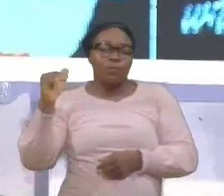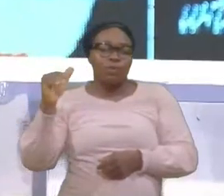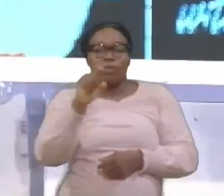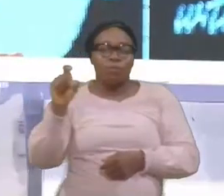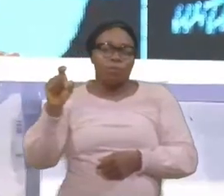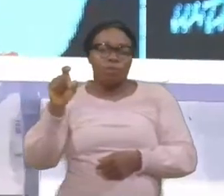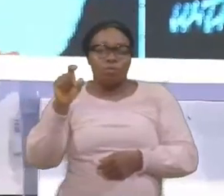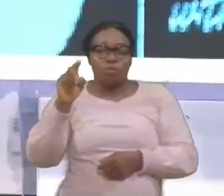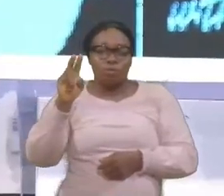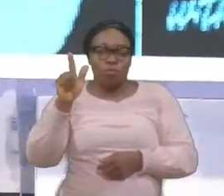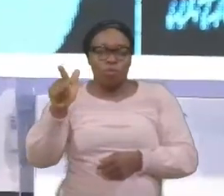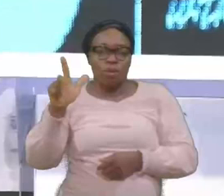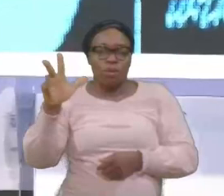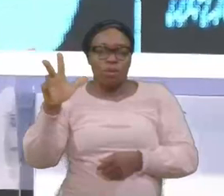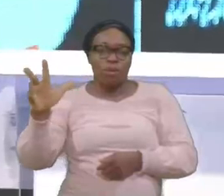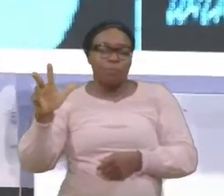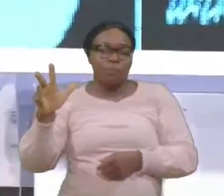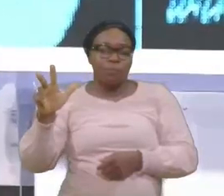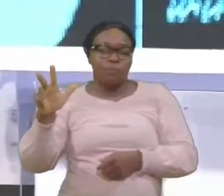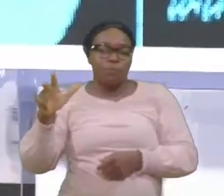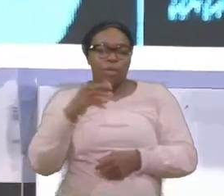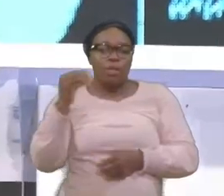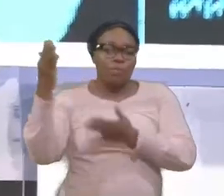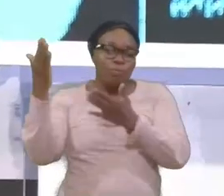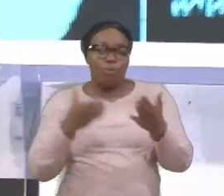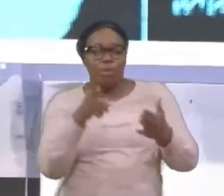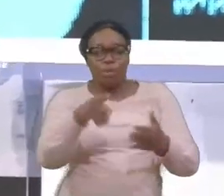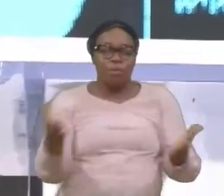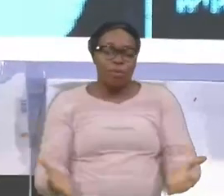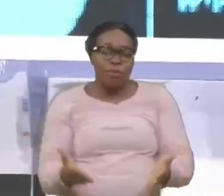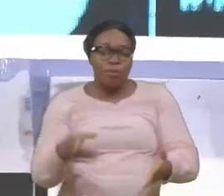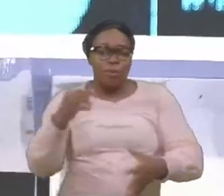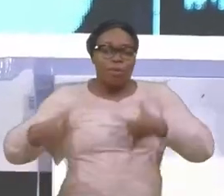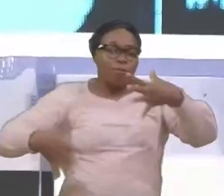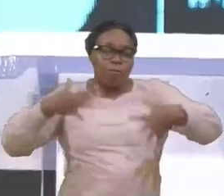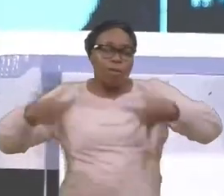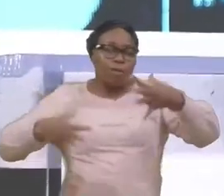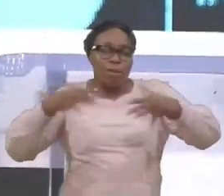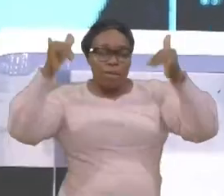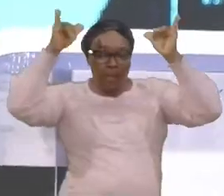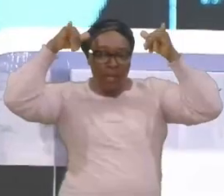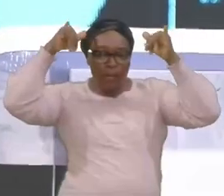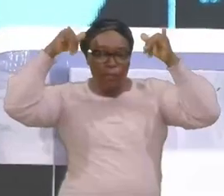Amenez le veau gras, Et tuer le, Mangeons,